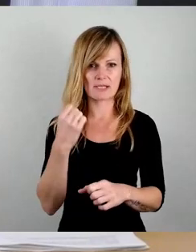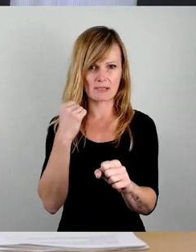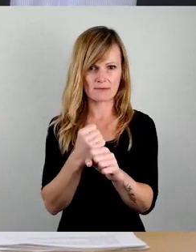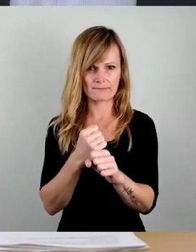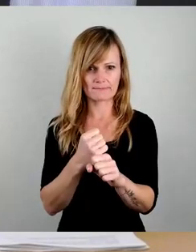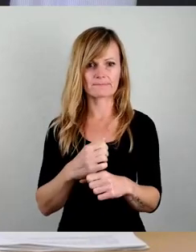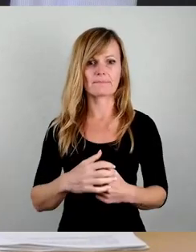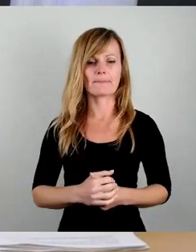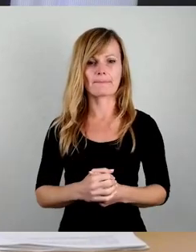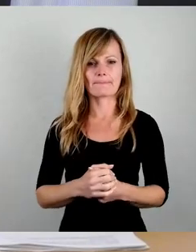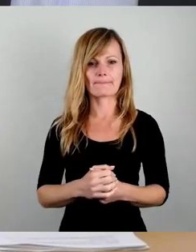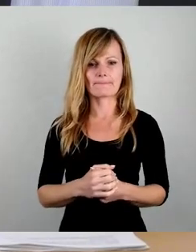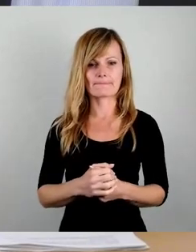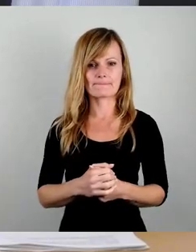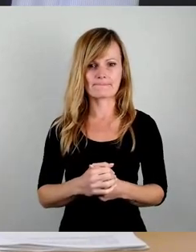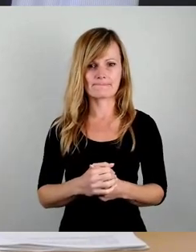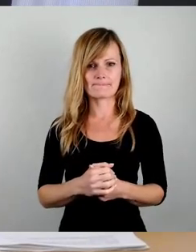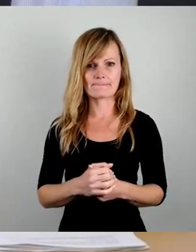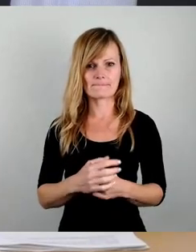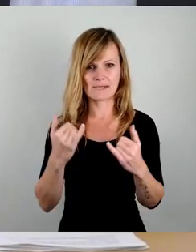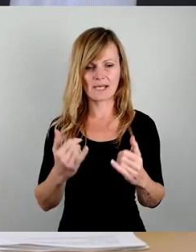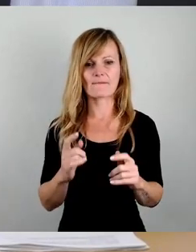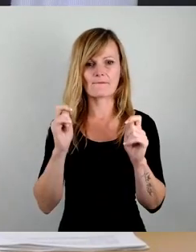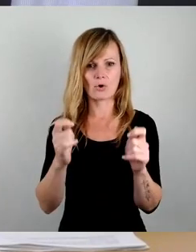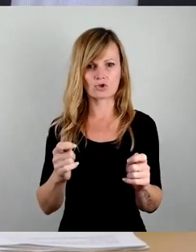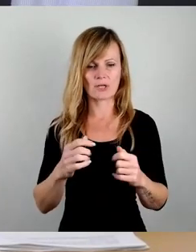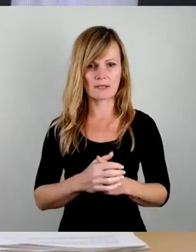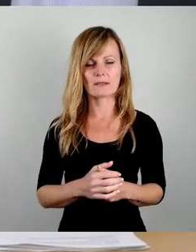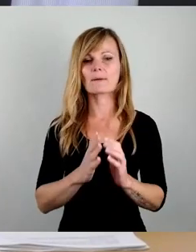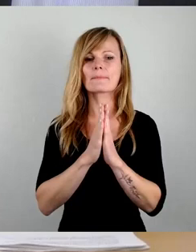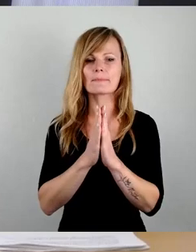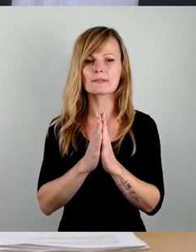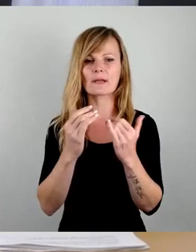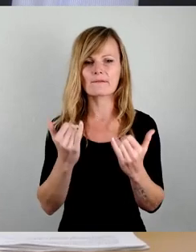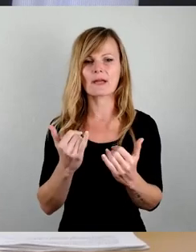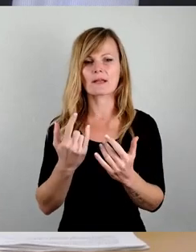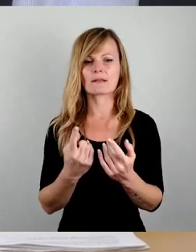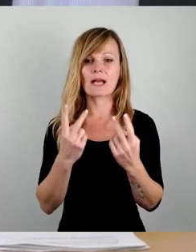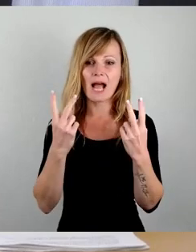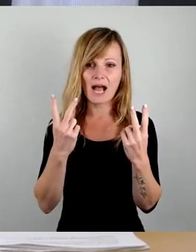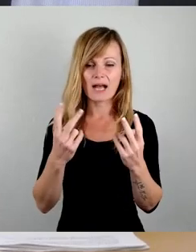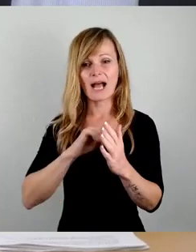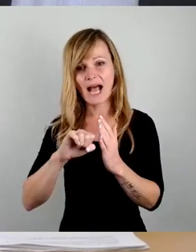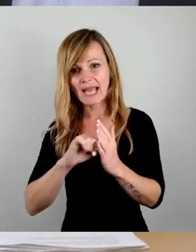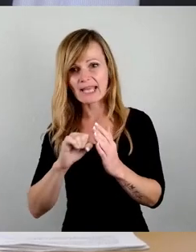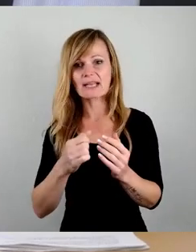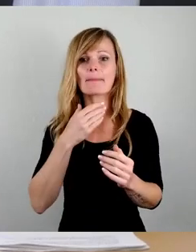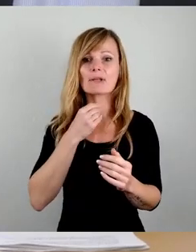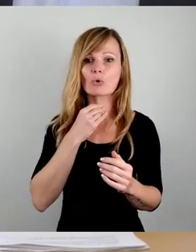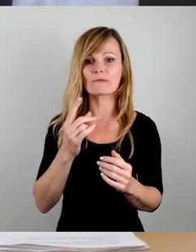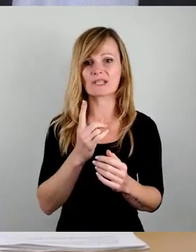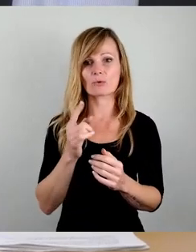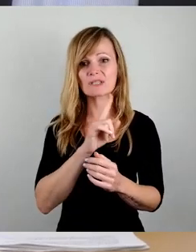Ich würde Ihnen gerne einen Vorschlag unterbreiten und die Bitte, weil eine gewisse Eilbedürftigkeit und das auch nie morgen, sondern möglichst heute